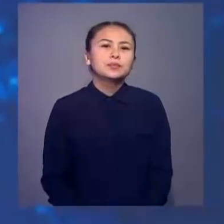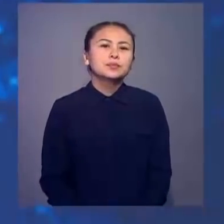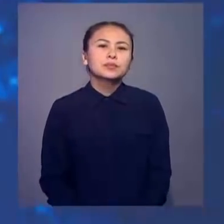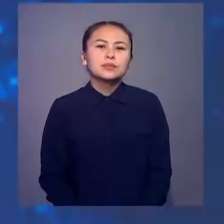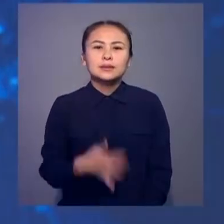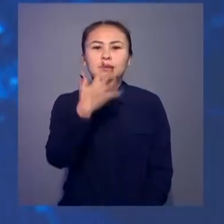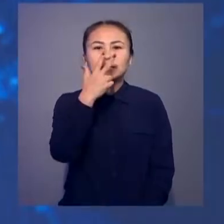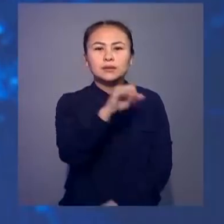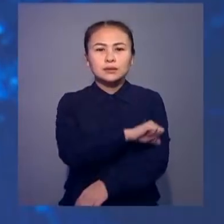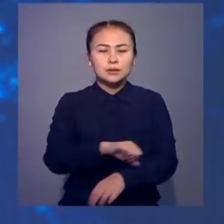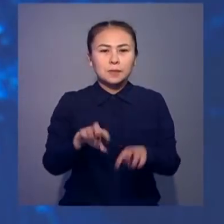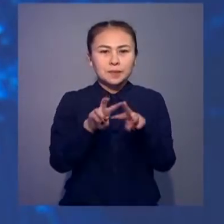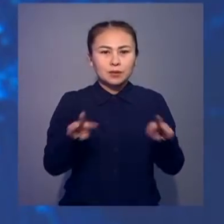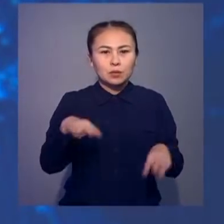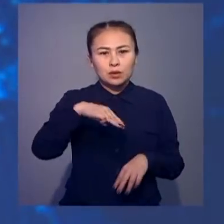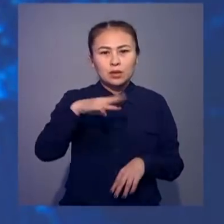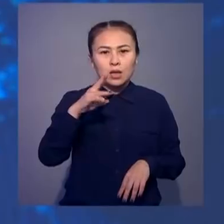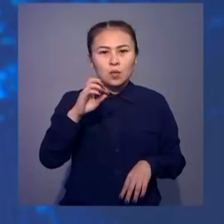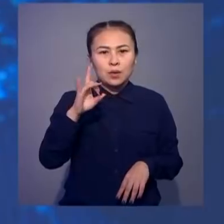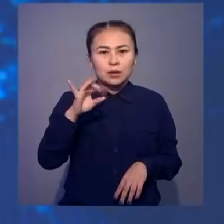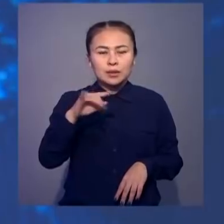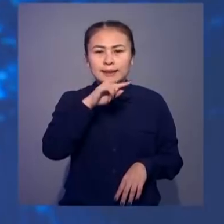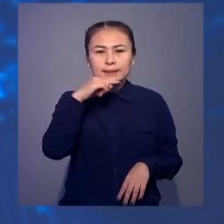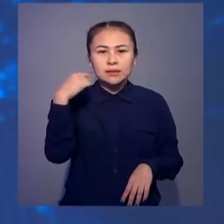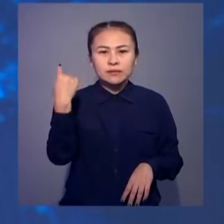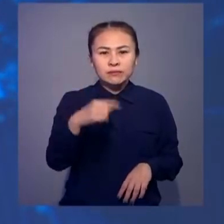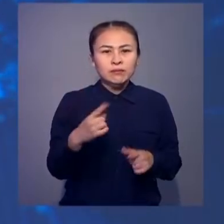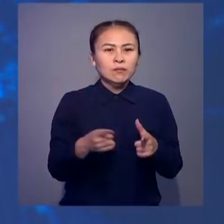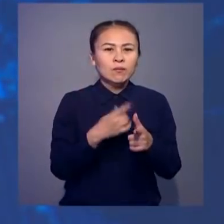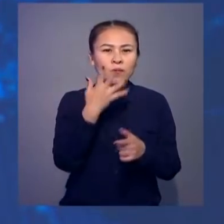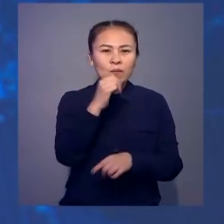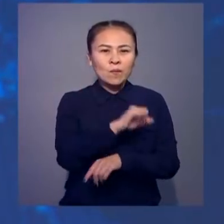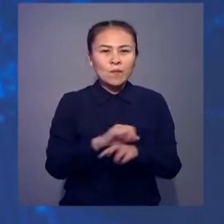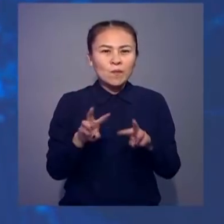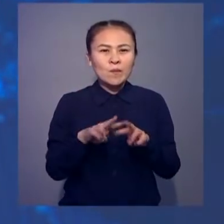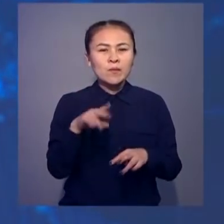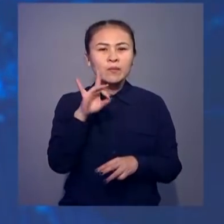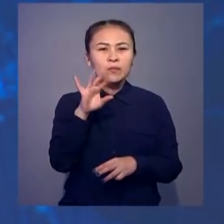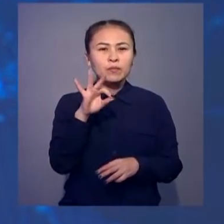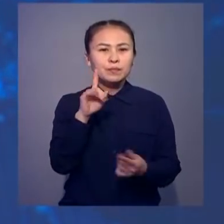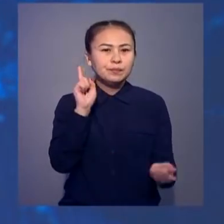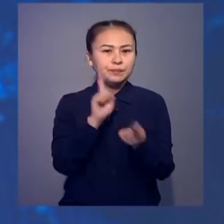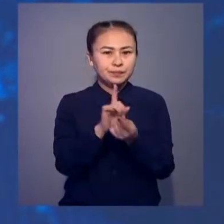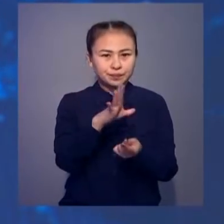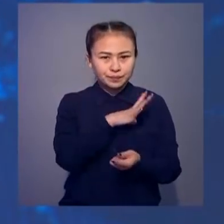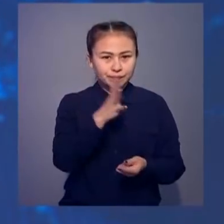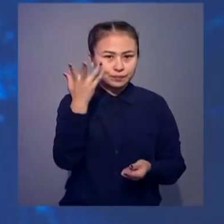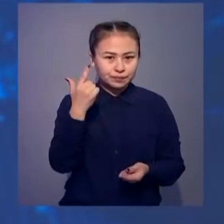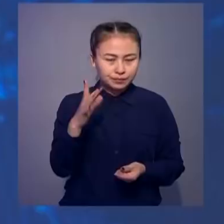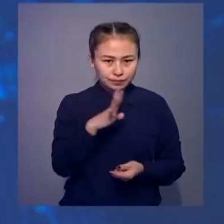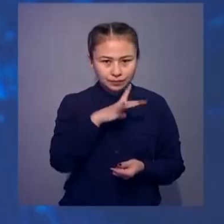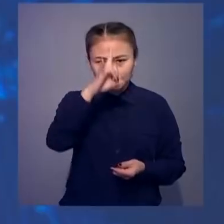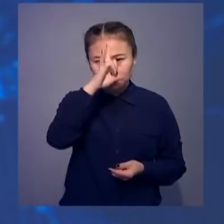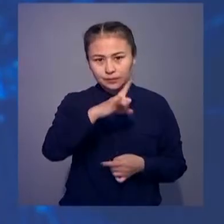Сұртқыстер министрі мұқтарытлы өберді Ресия Федерациясының сұртқыстер министрі Сергей Лавров, пен кезесті. Кезесу